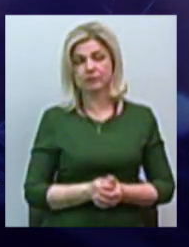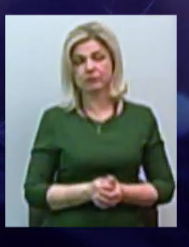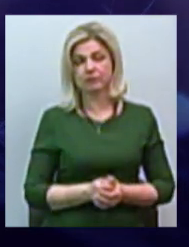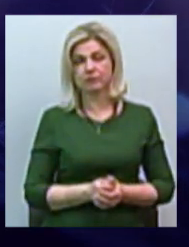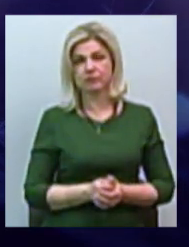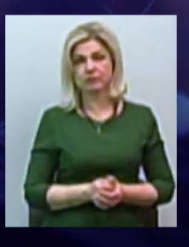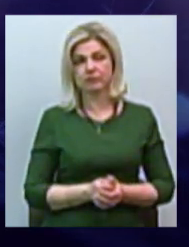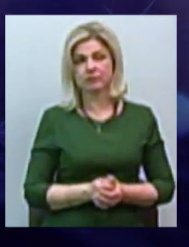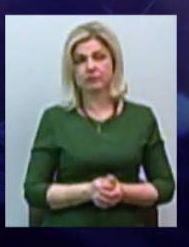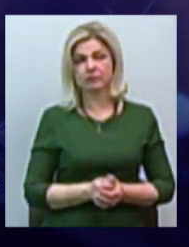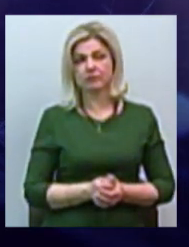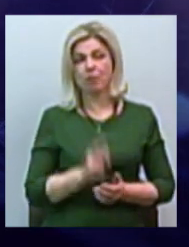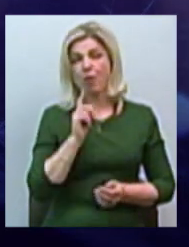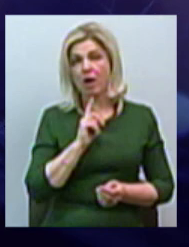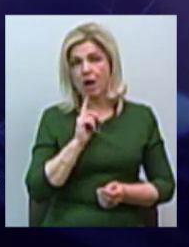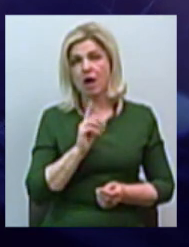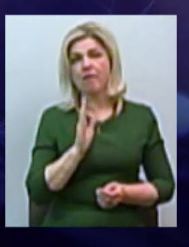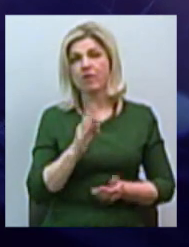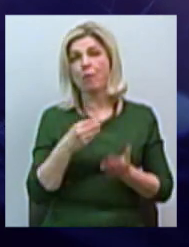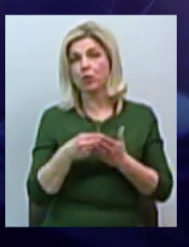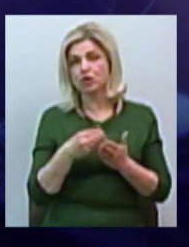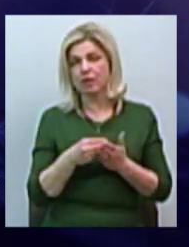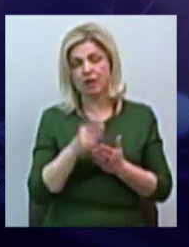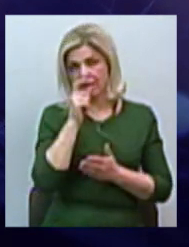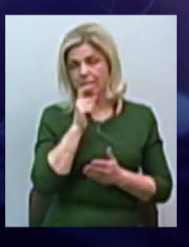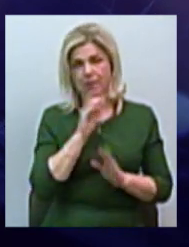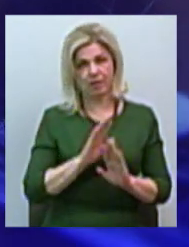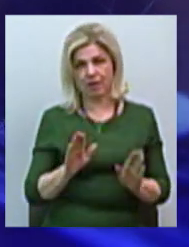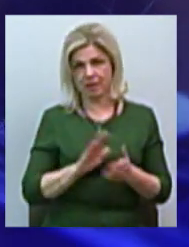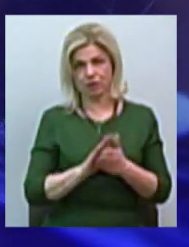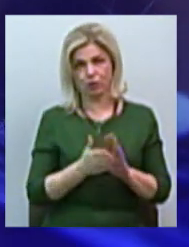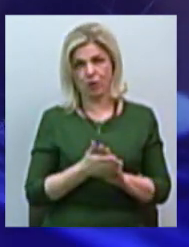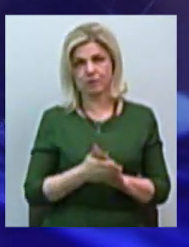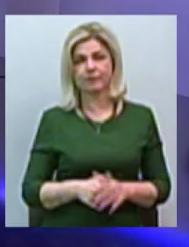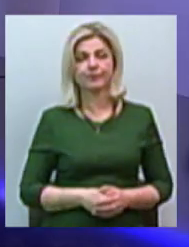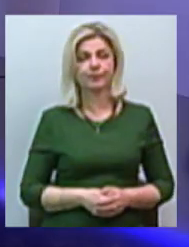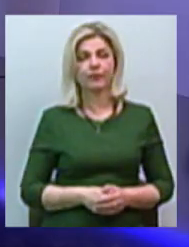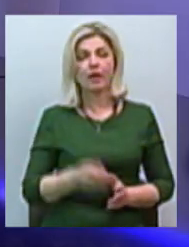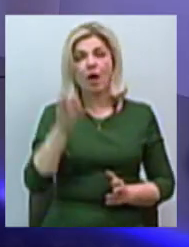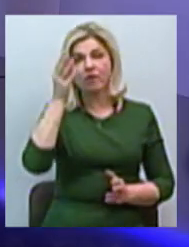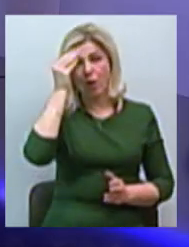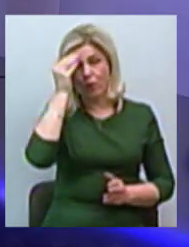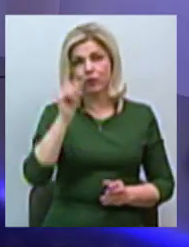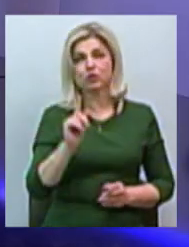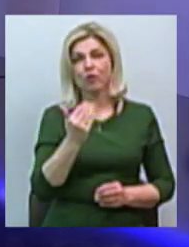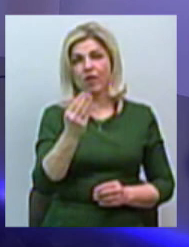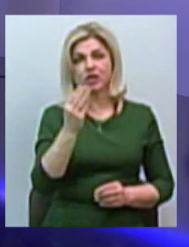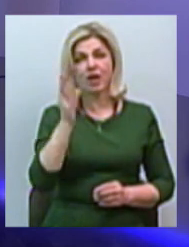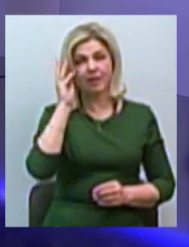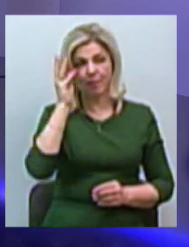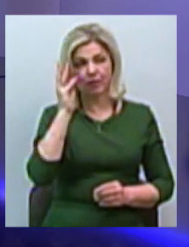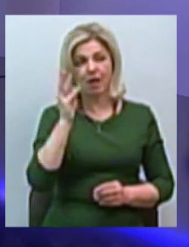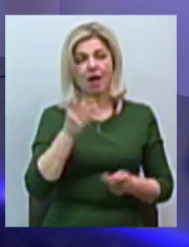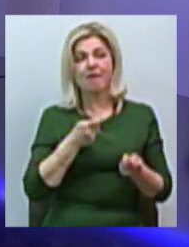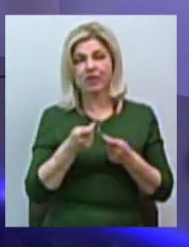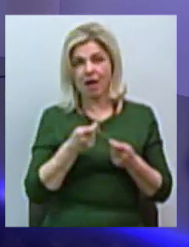бюджету, поки непонятна ситуація. Враховуючи дипломатичність вашу, все ж таки зміна влади значною меру